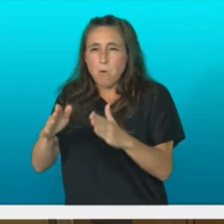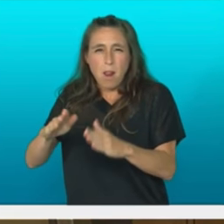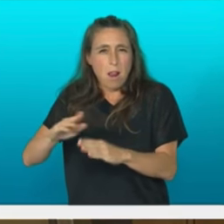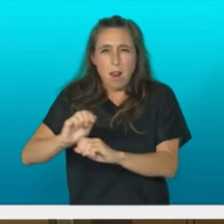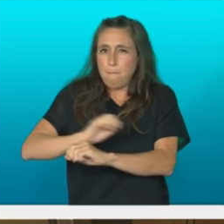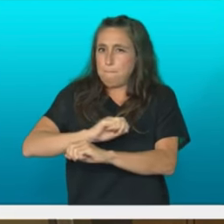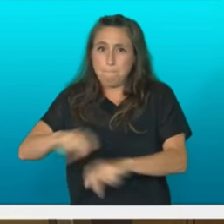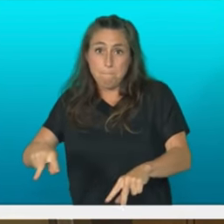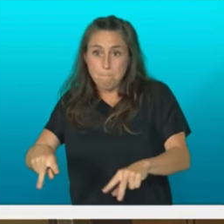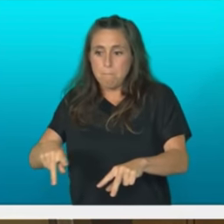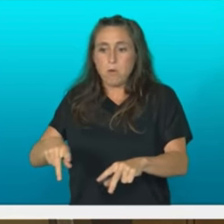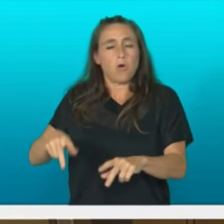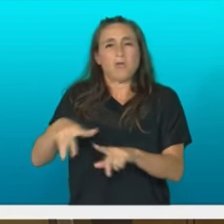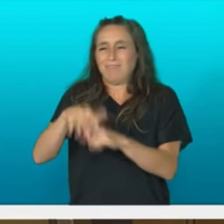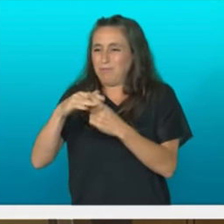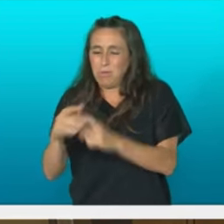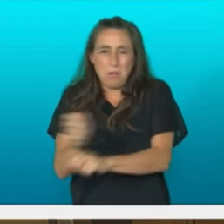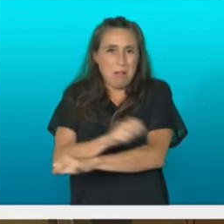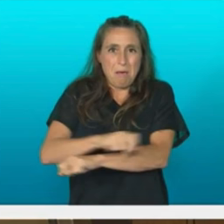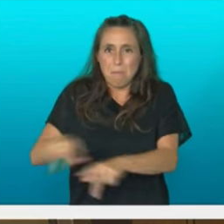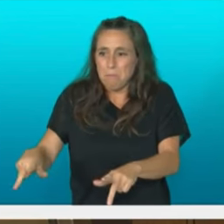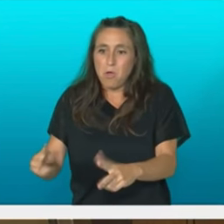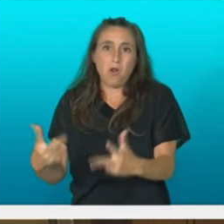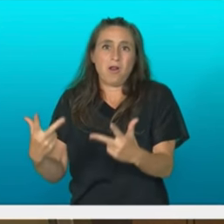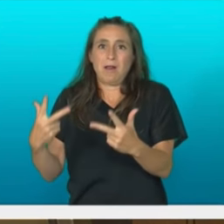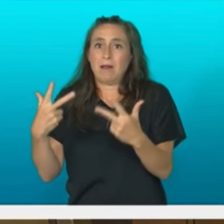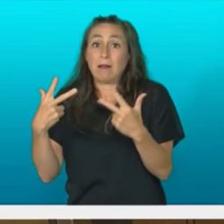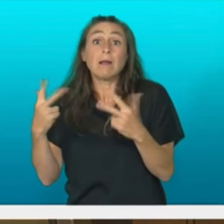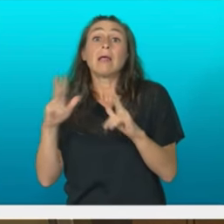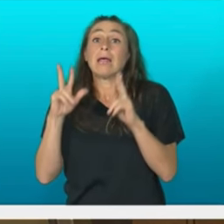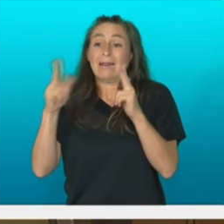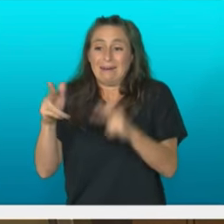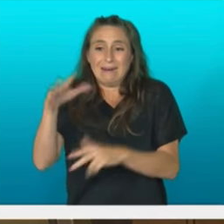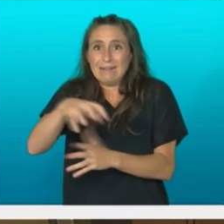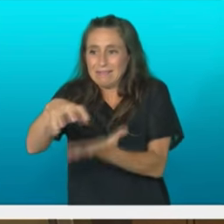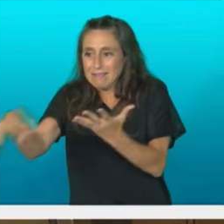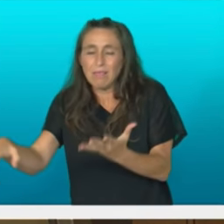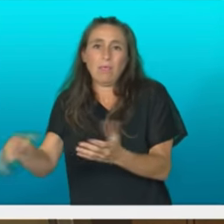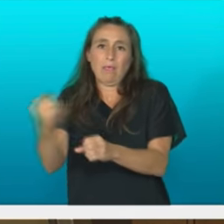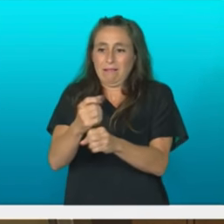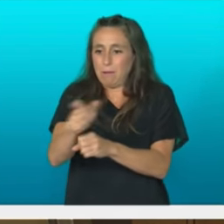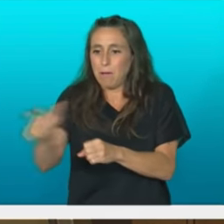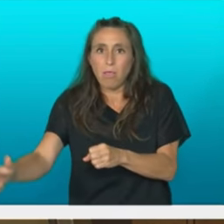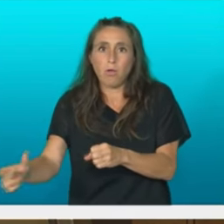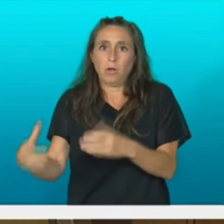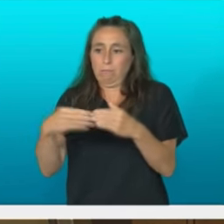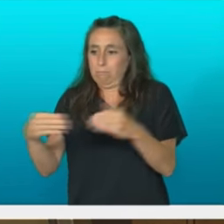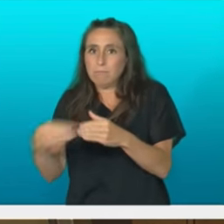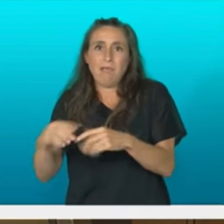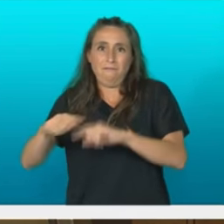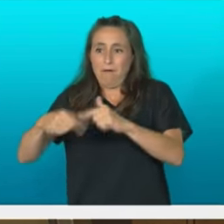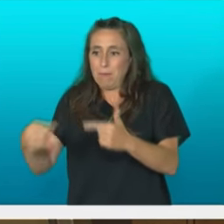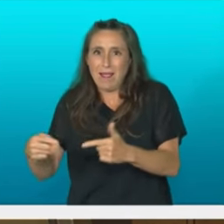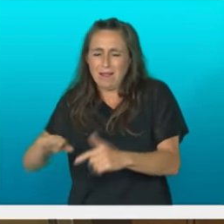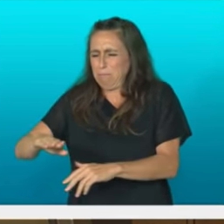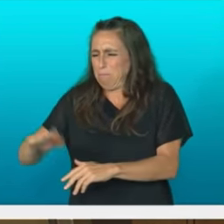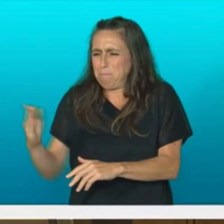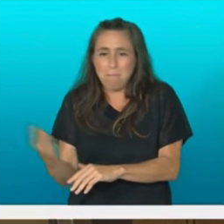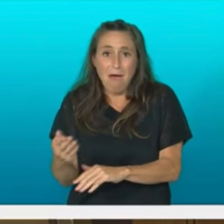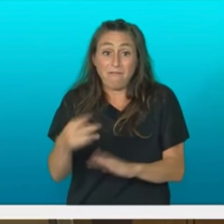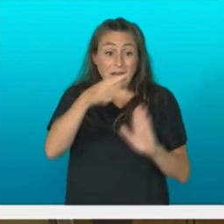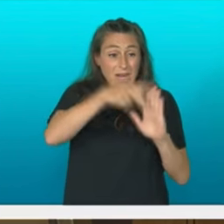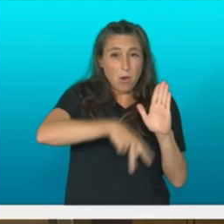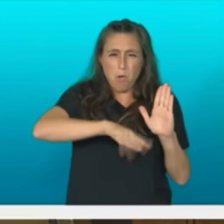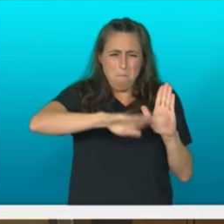egoela larriak, bizi dituzten residenziatako egoiliar, senide eta langileak, edo neurrioiek kaltetutako sektoreak.